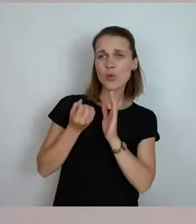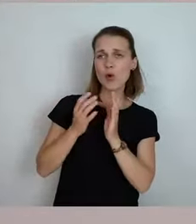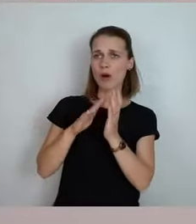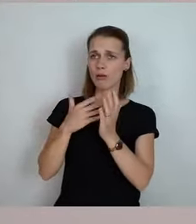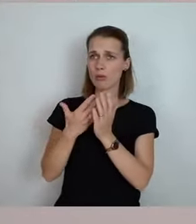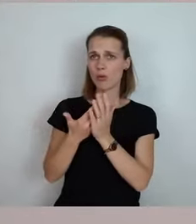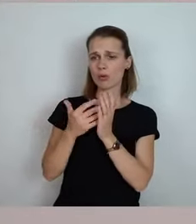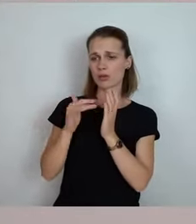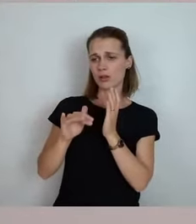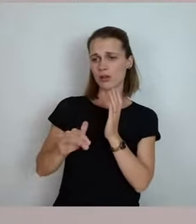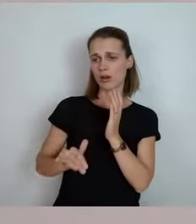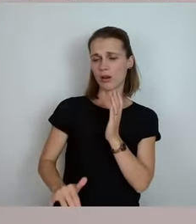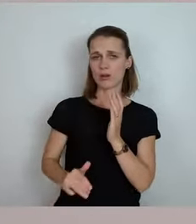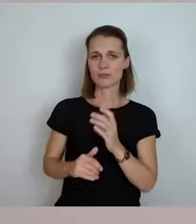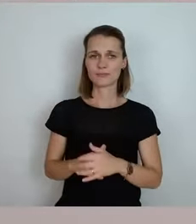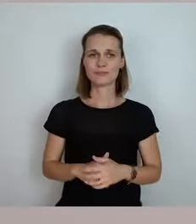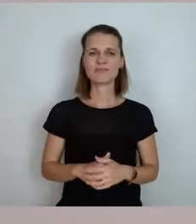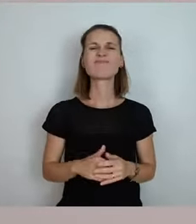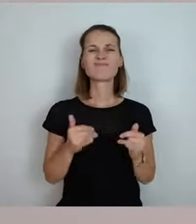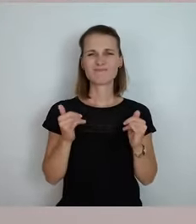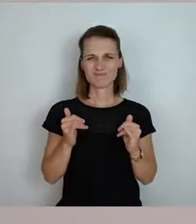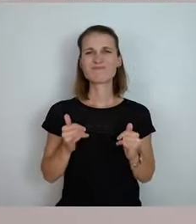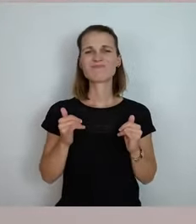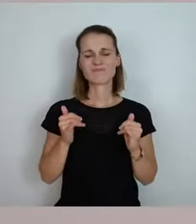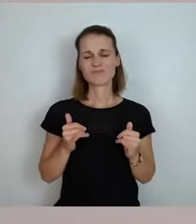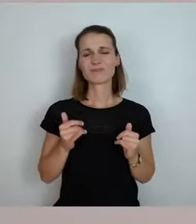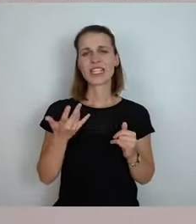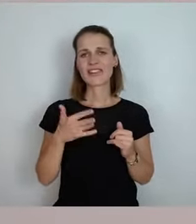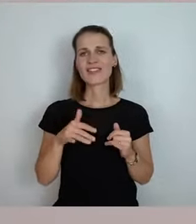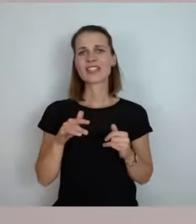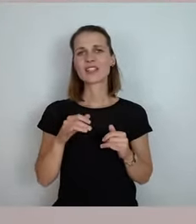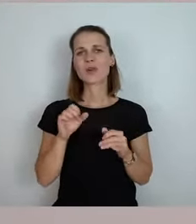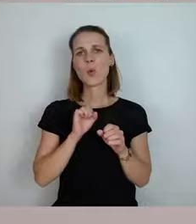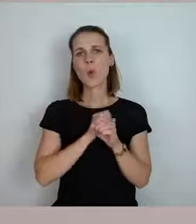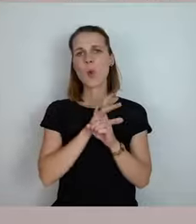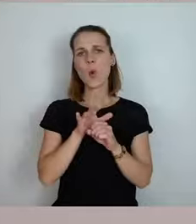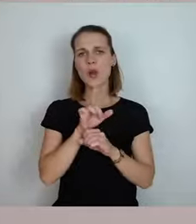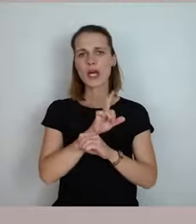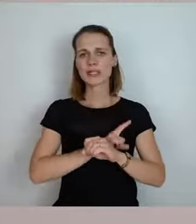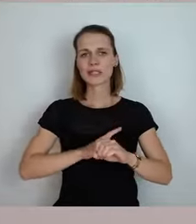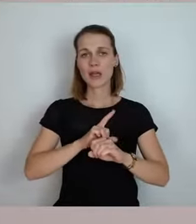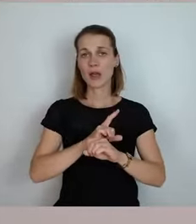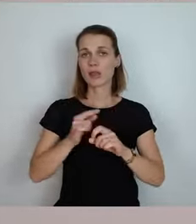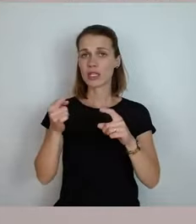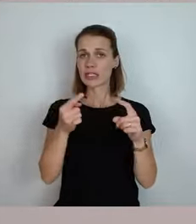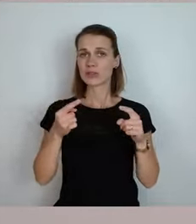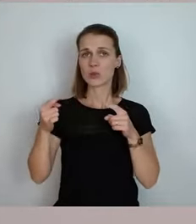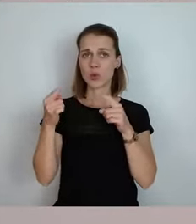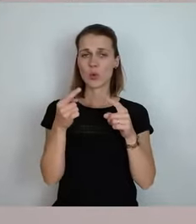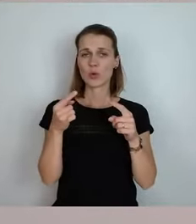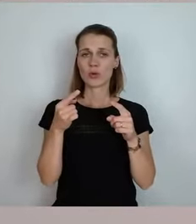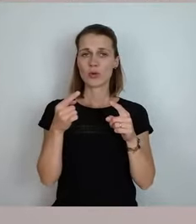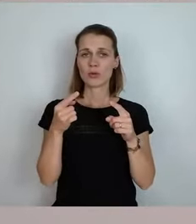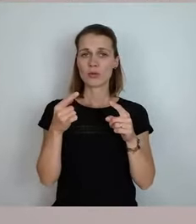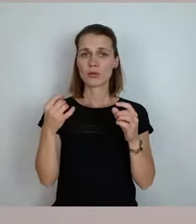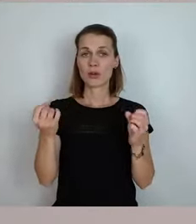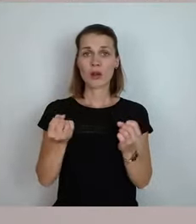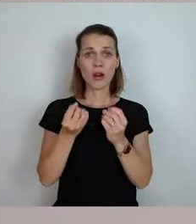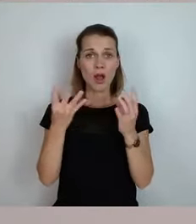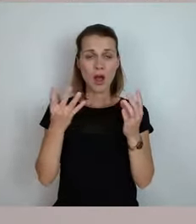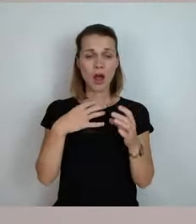Ja, es war auch in dieser Corona-Zeit so eine Diskussion. Na klar, muss man jetzt helfen den